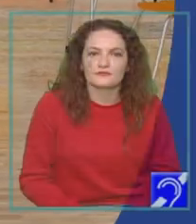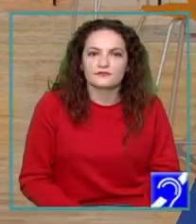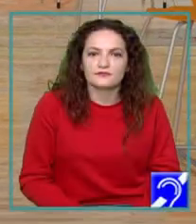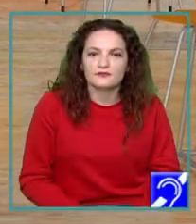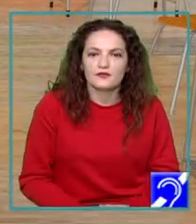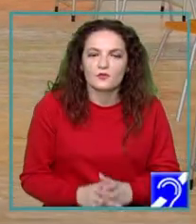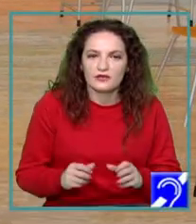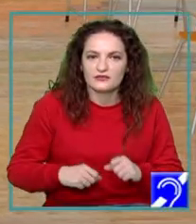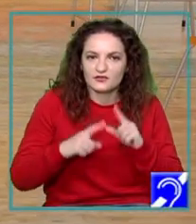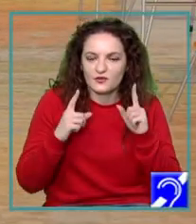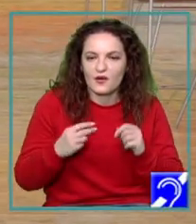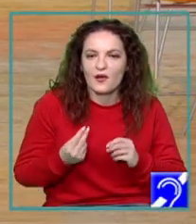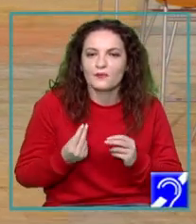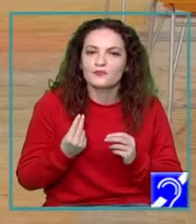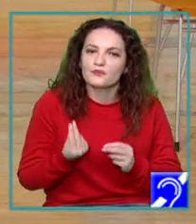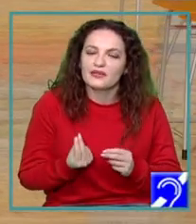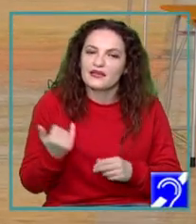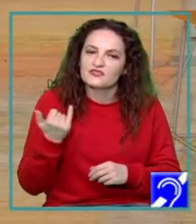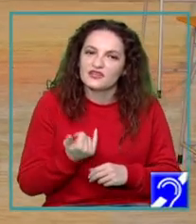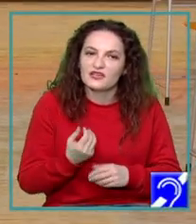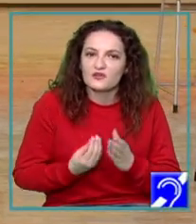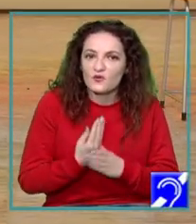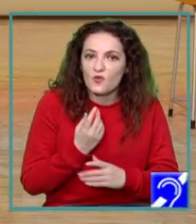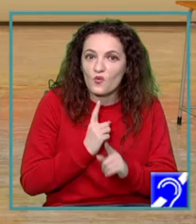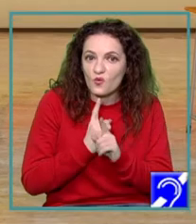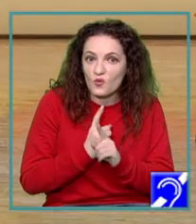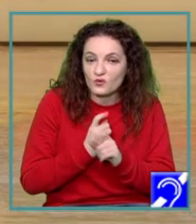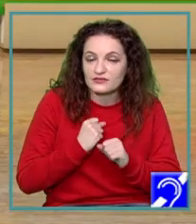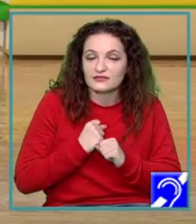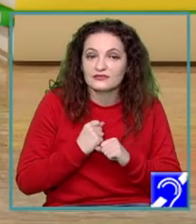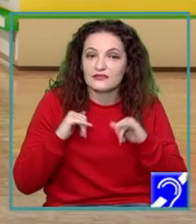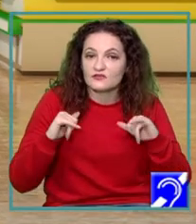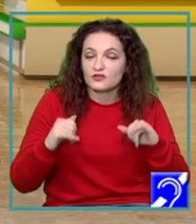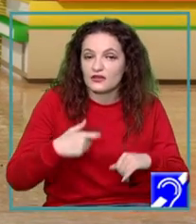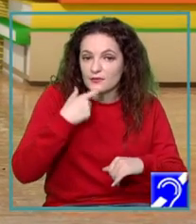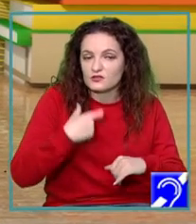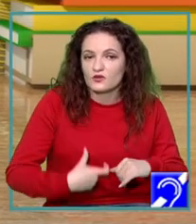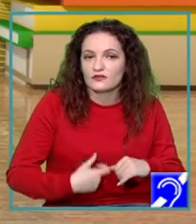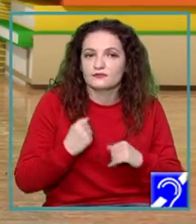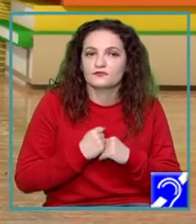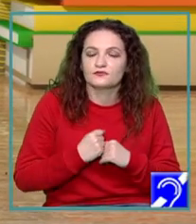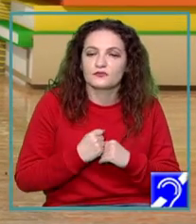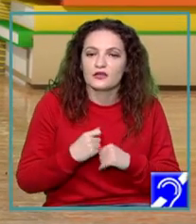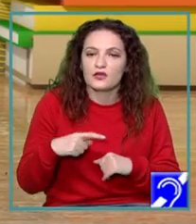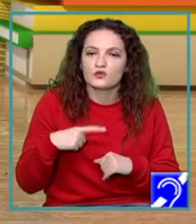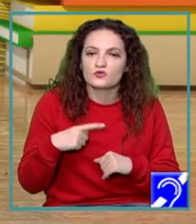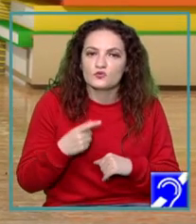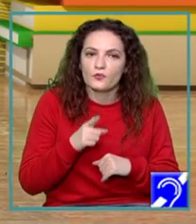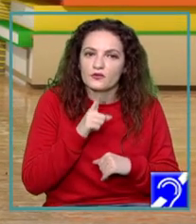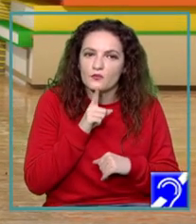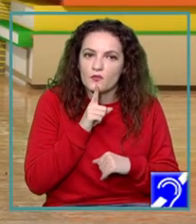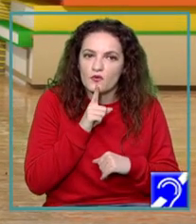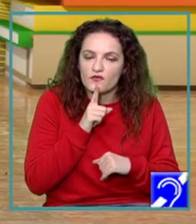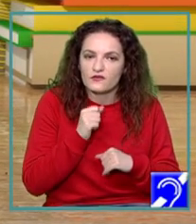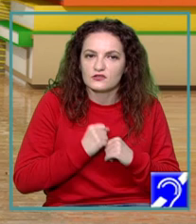Bună ziua și bine ați revenit la o nouă oră de consiliere și dezvoltare personală. Numele meu este Mădălina